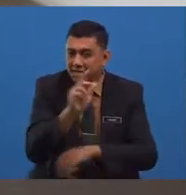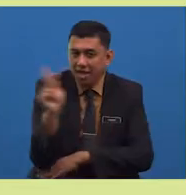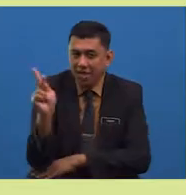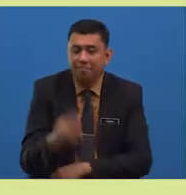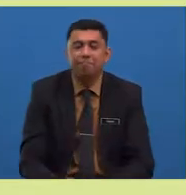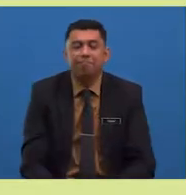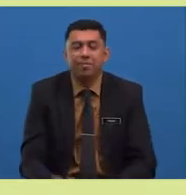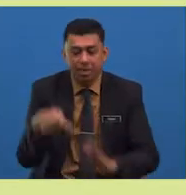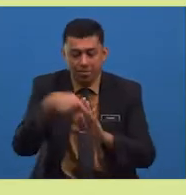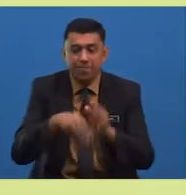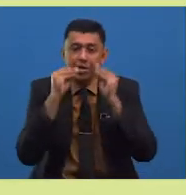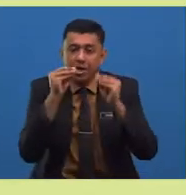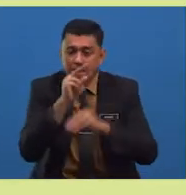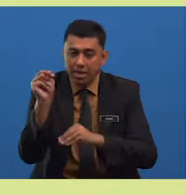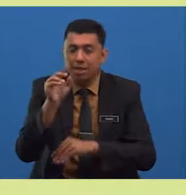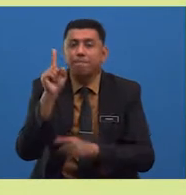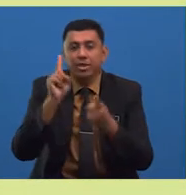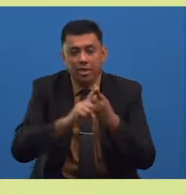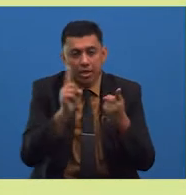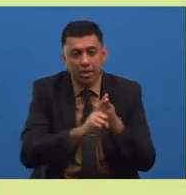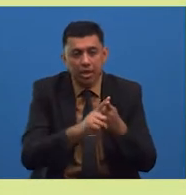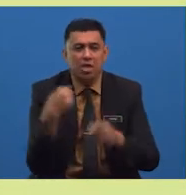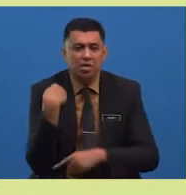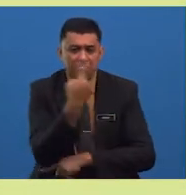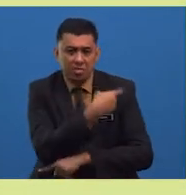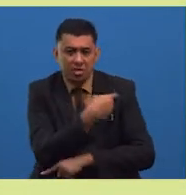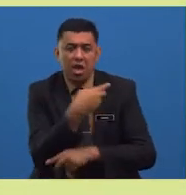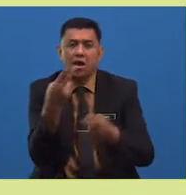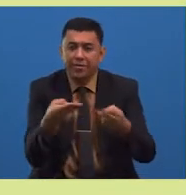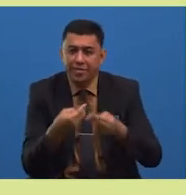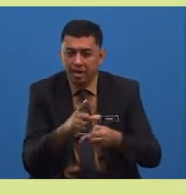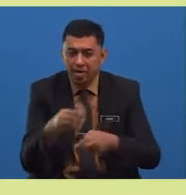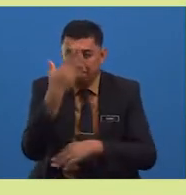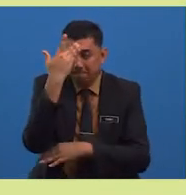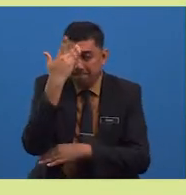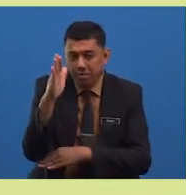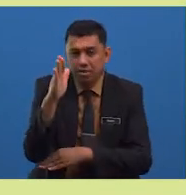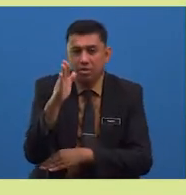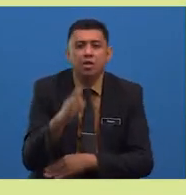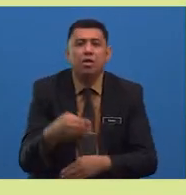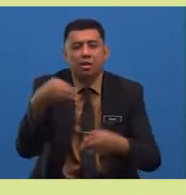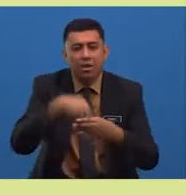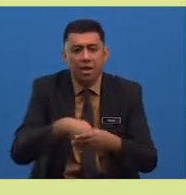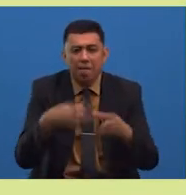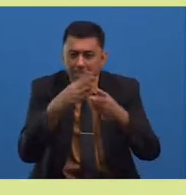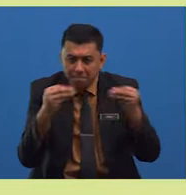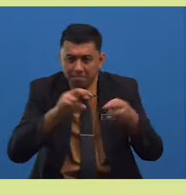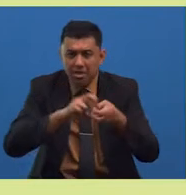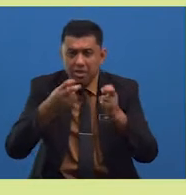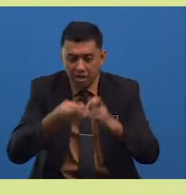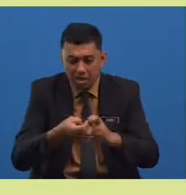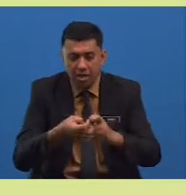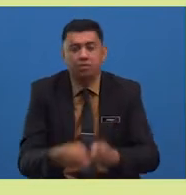pengajaran pertama ialah kita hendaklah bijak dalam menyelesaikan